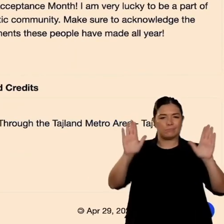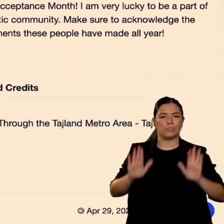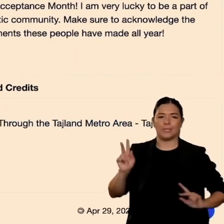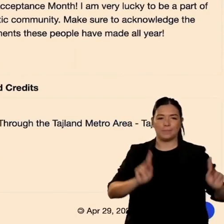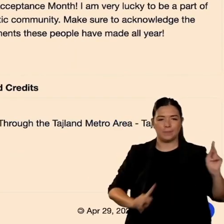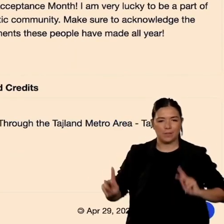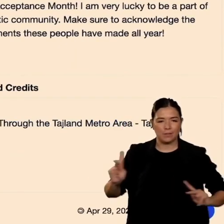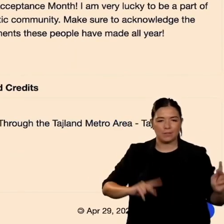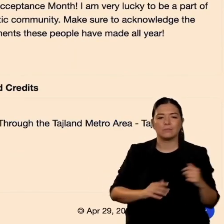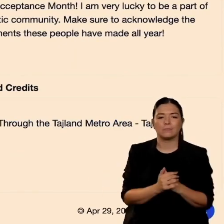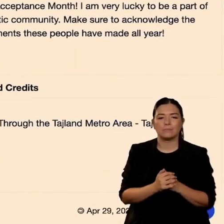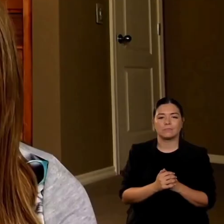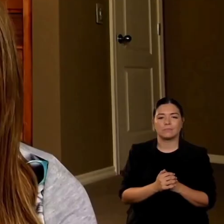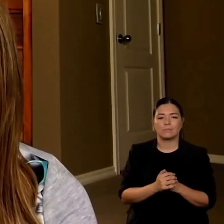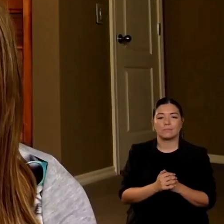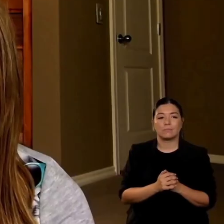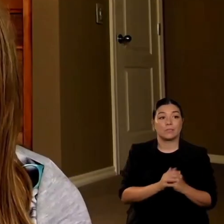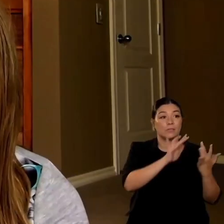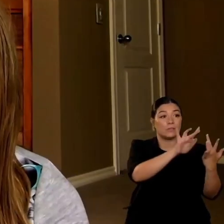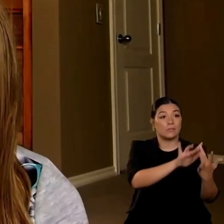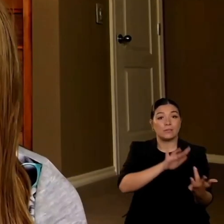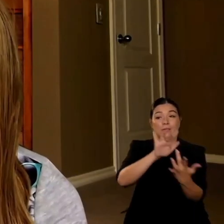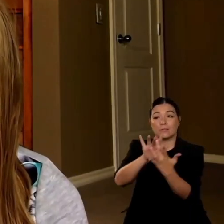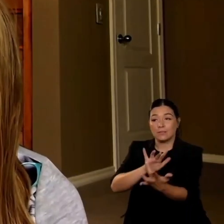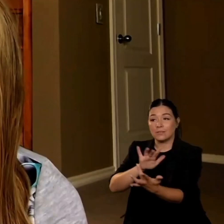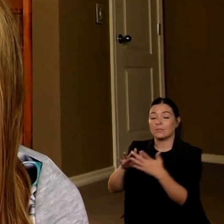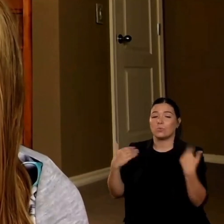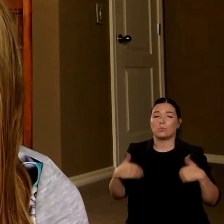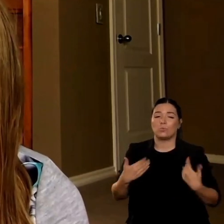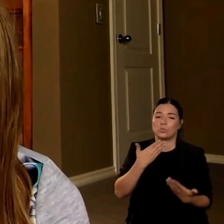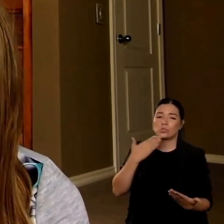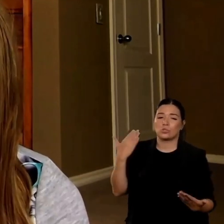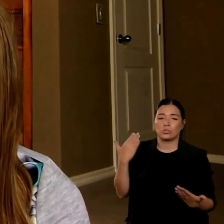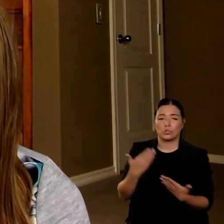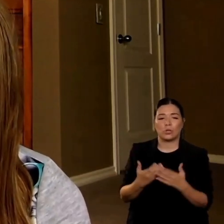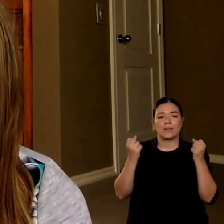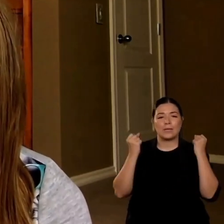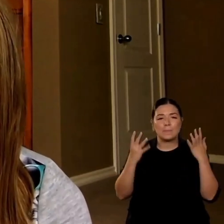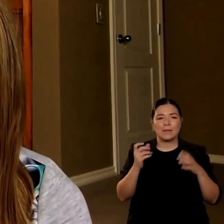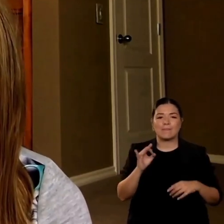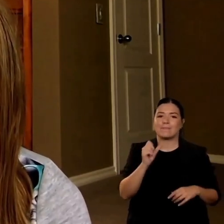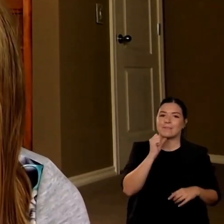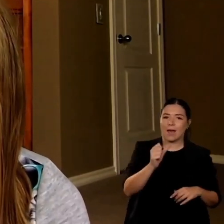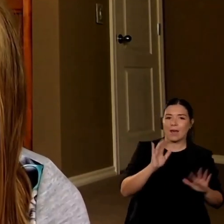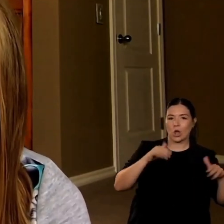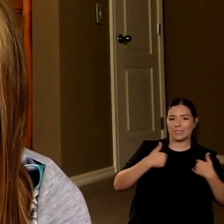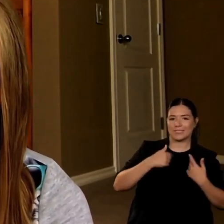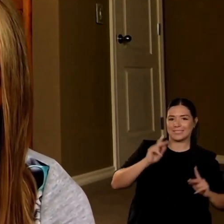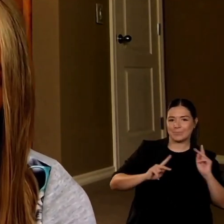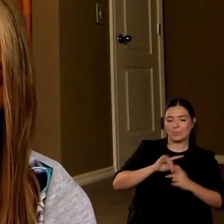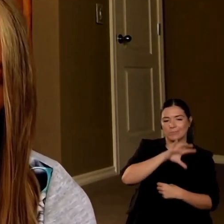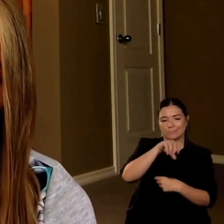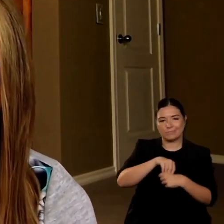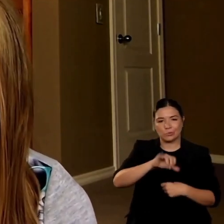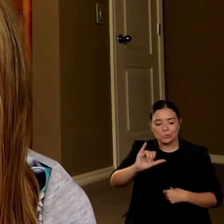può imparare conoscere ad altri e si comprendono si capiscono esperienze che non necessariamente